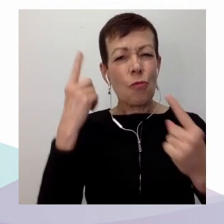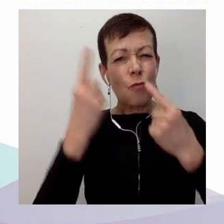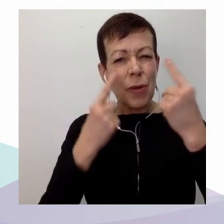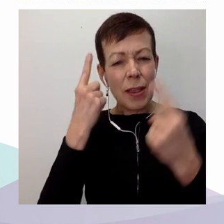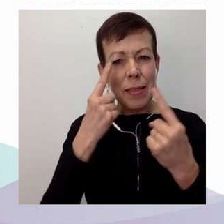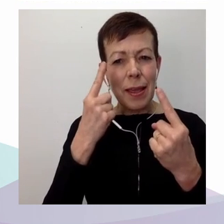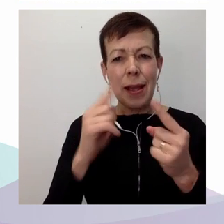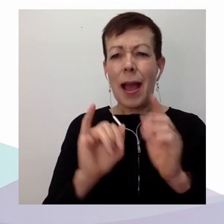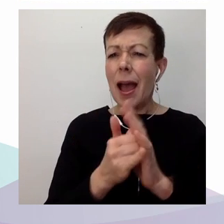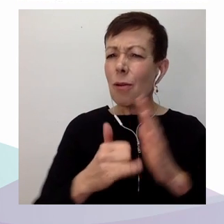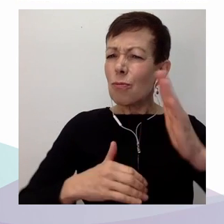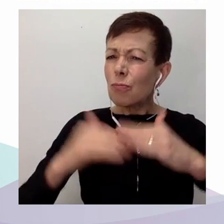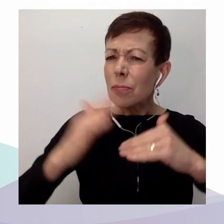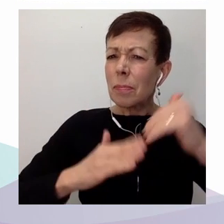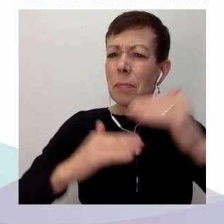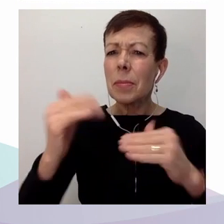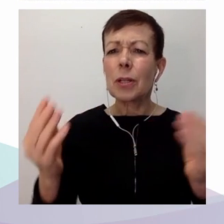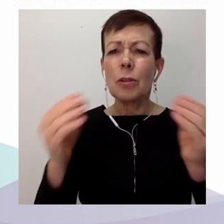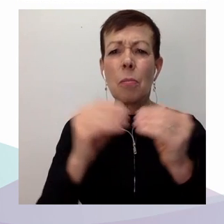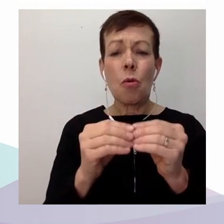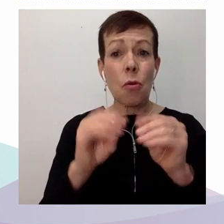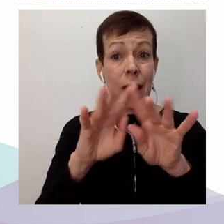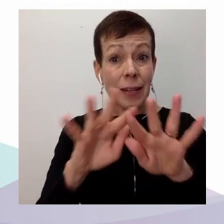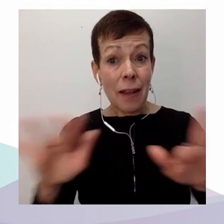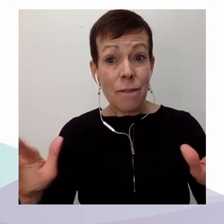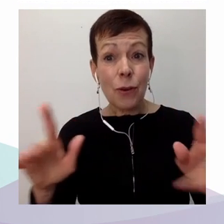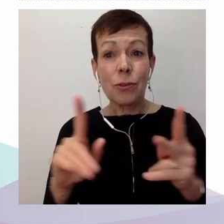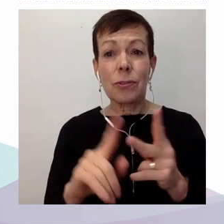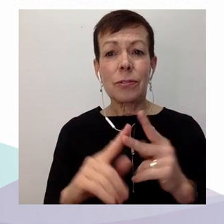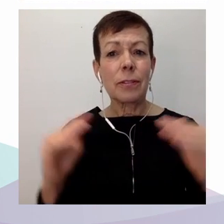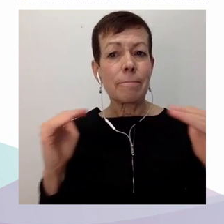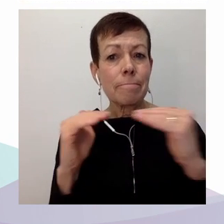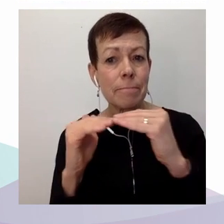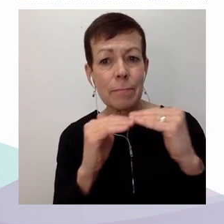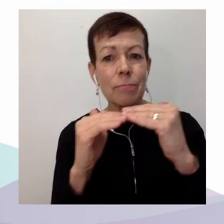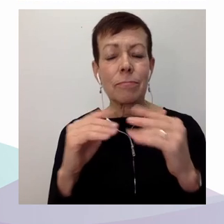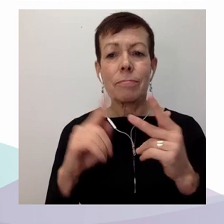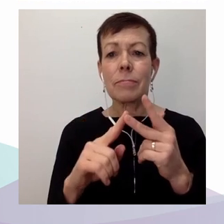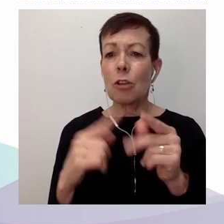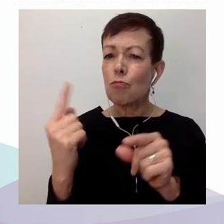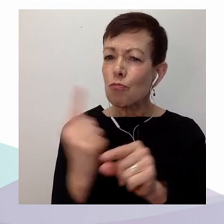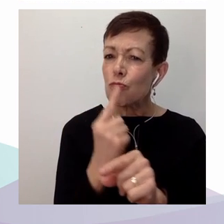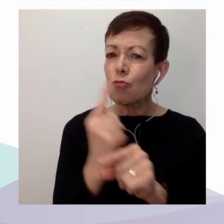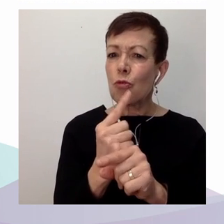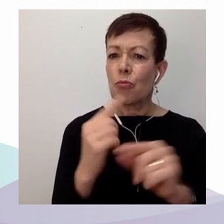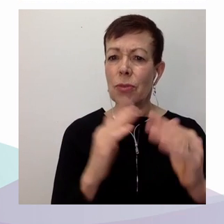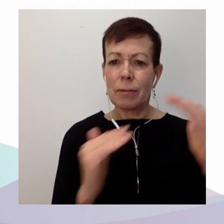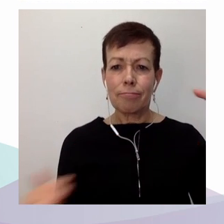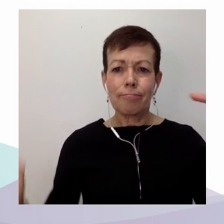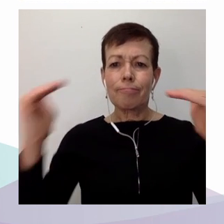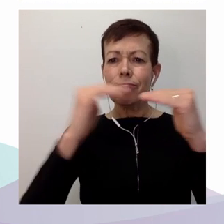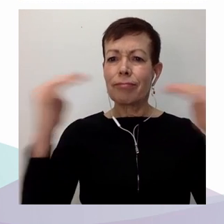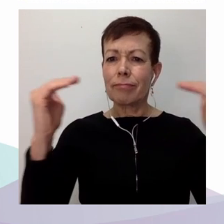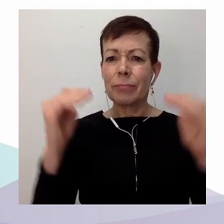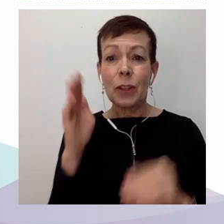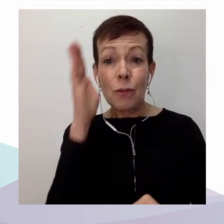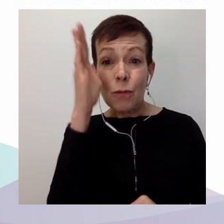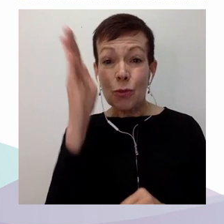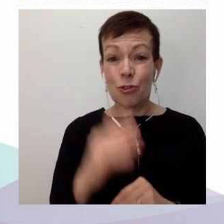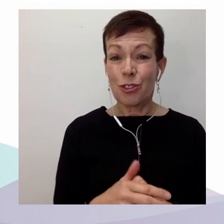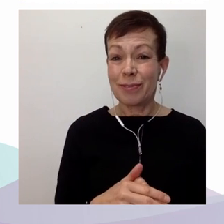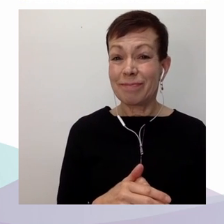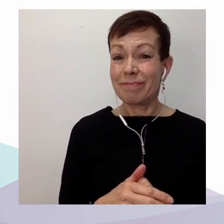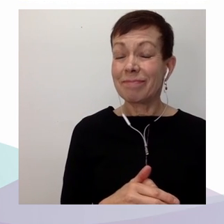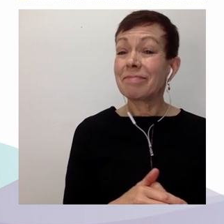démocratique et juste ». Je ferme les guillemets. En bonne élève, j'ai tenté de me prêter au jeu en m'appuyant, bien sûr,